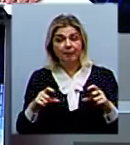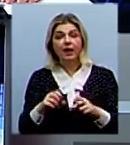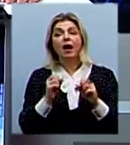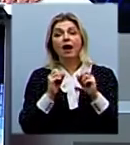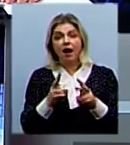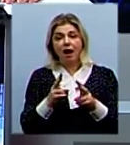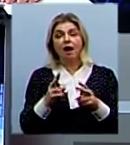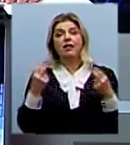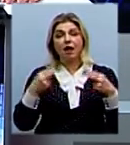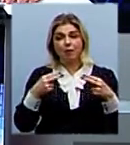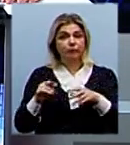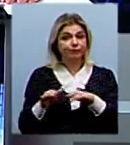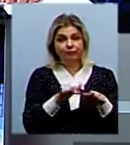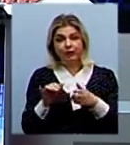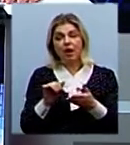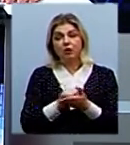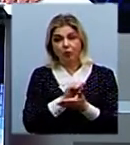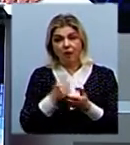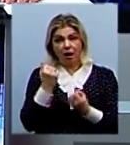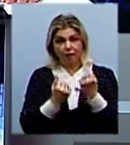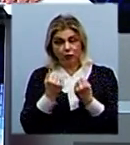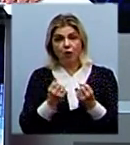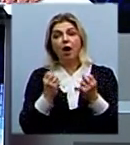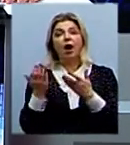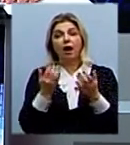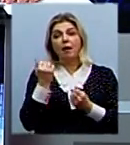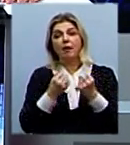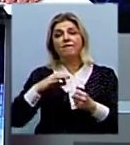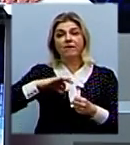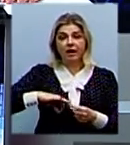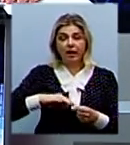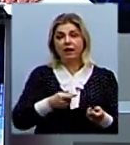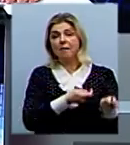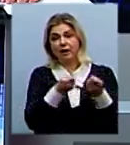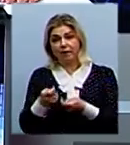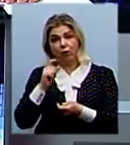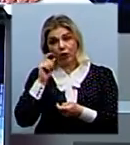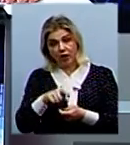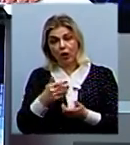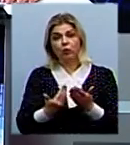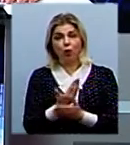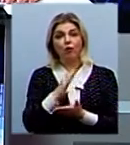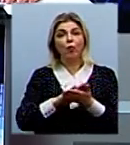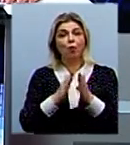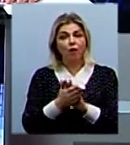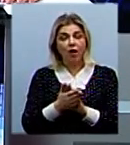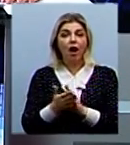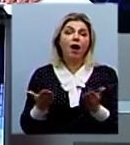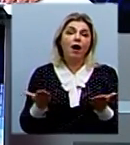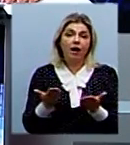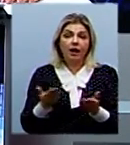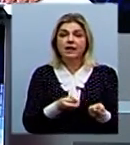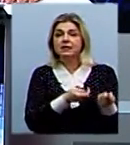розмитнити авто з іноземною реєстрацією? Які автівки вигідніше завести в Україну в нових умовах, а які